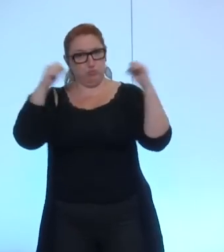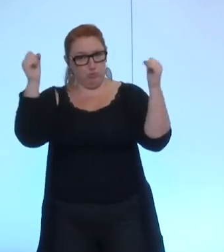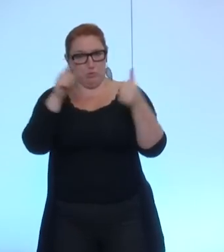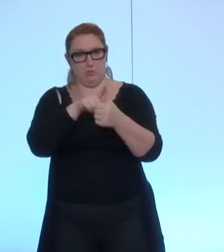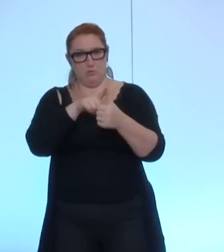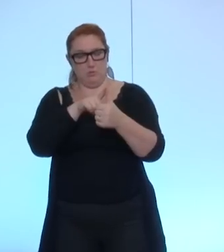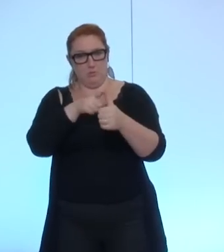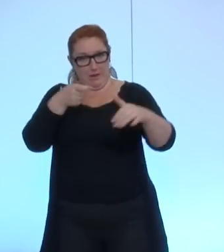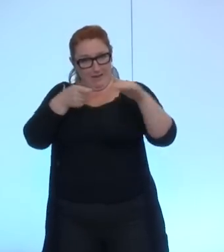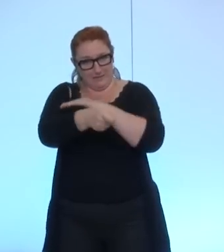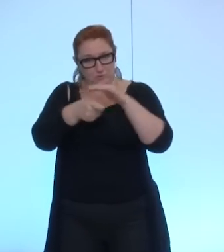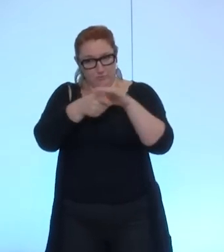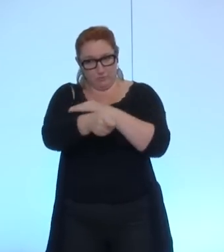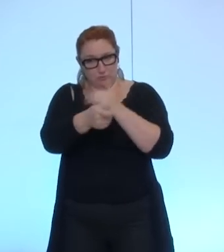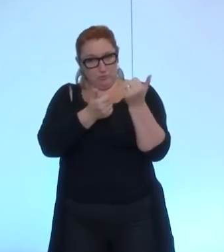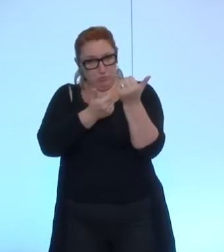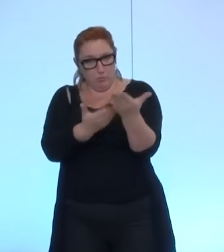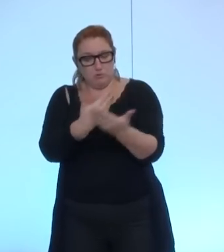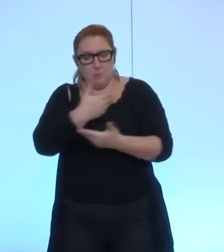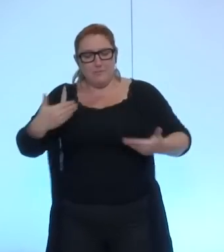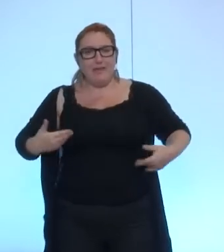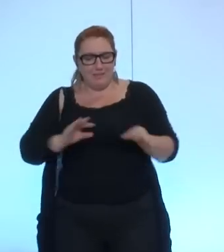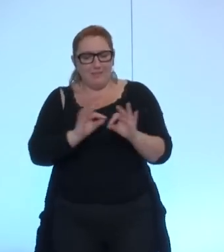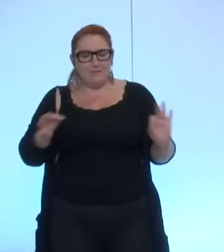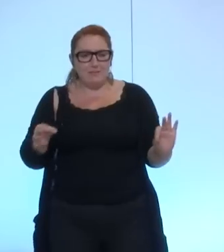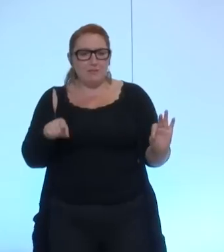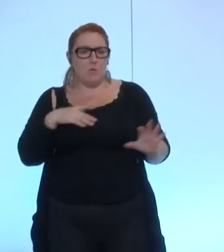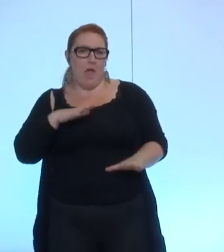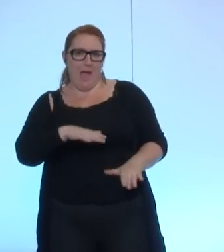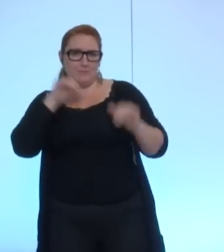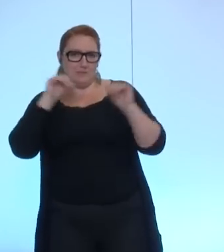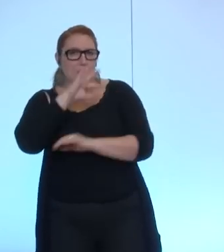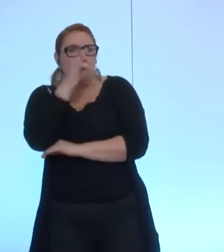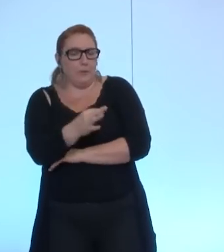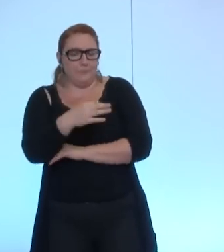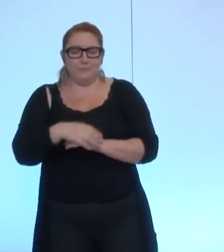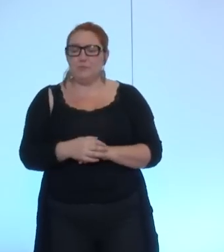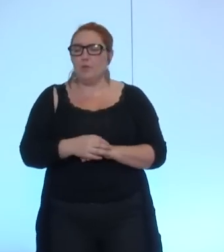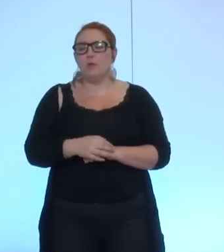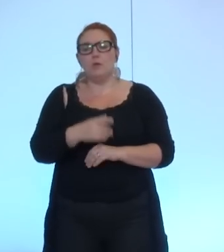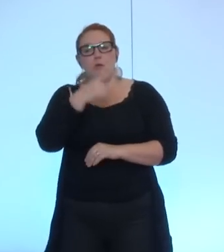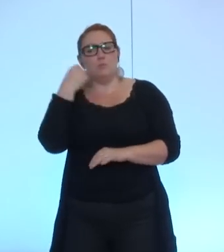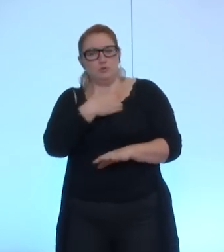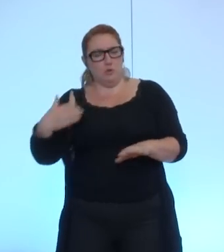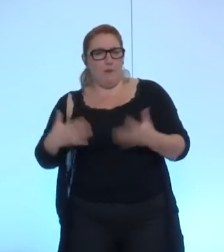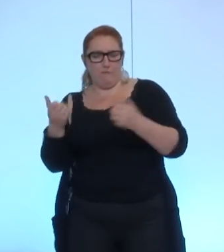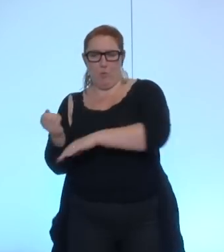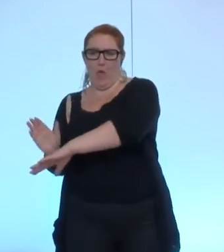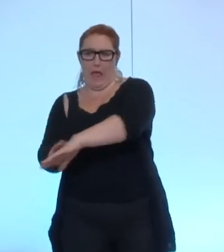les subventions proposées mais exactement sur le dernier alinéa nous nous abstiendrons je voudrais quand même alerter ici monsieur le maire l'ensemble